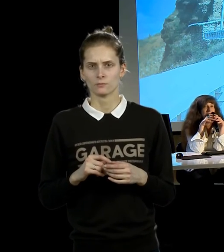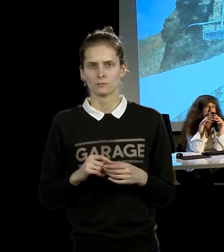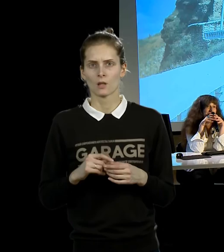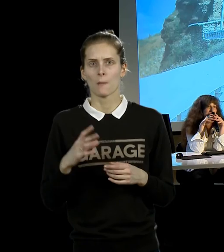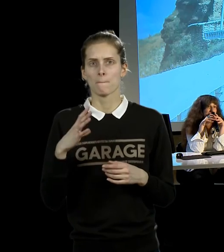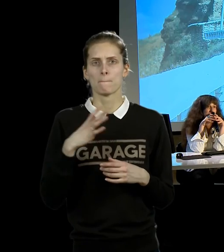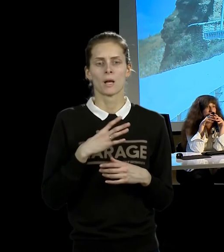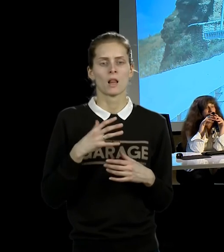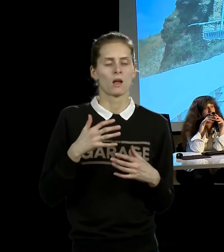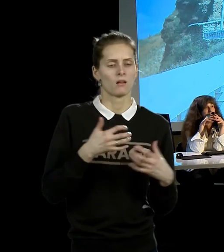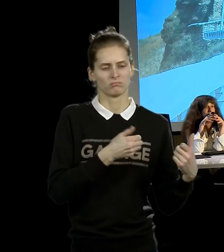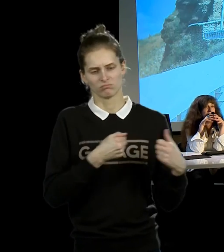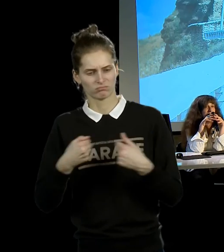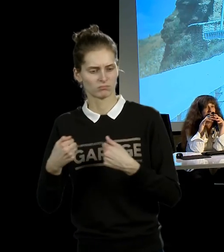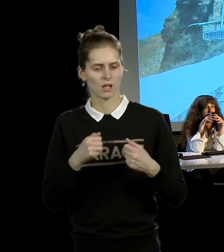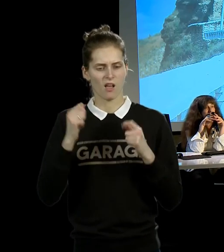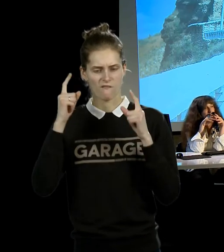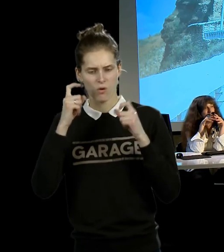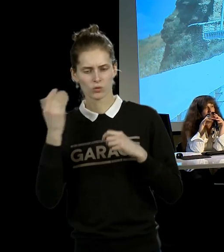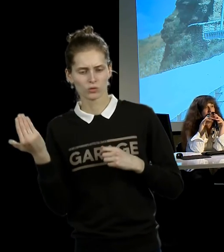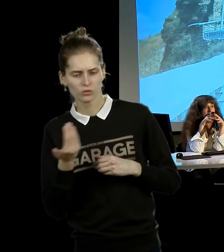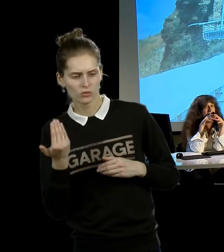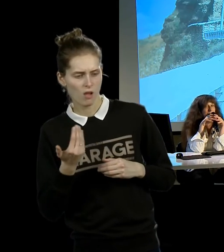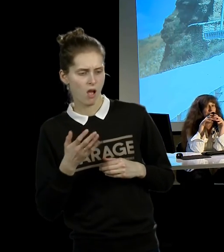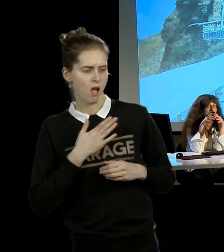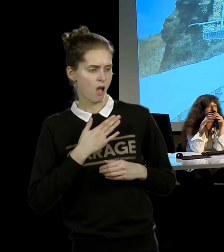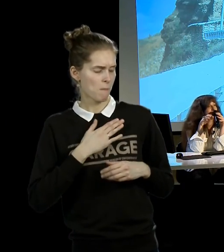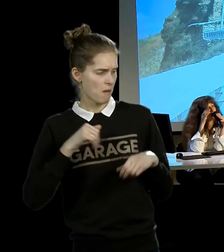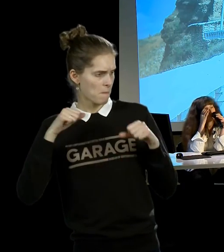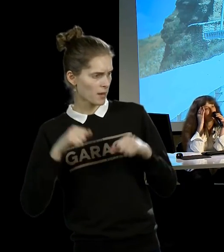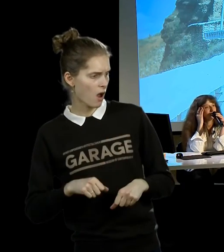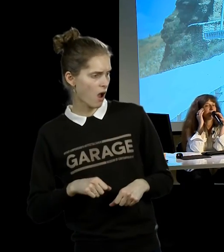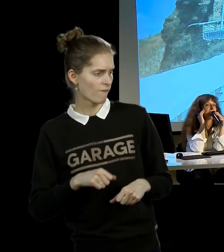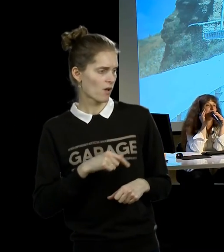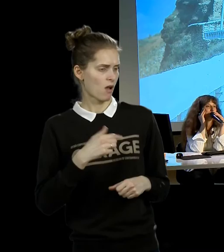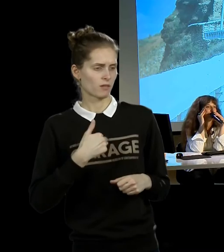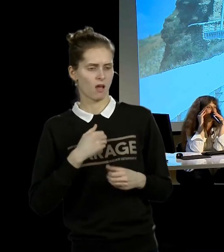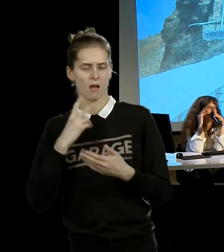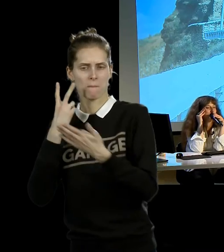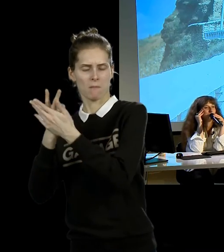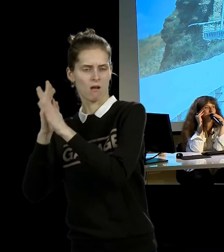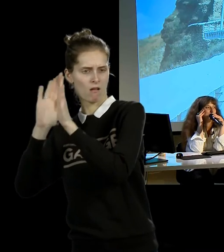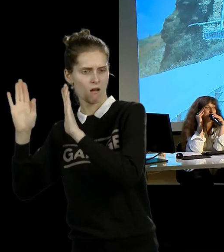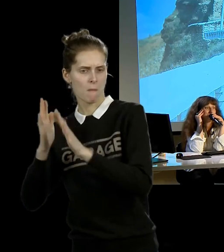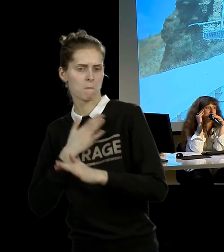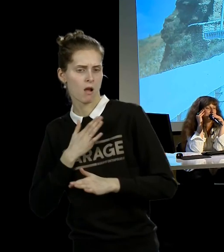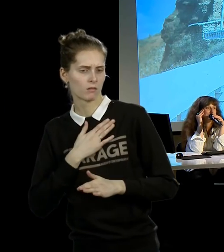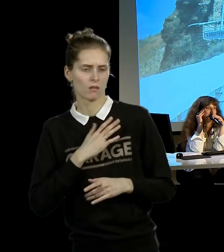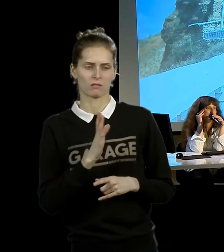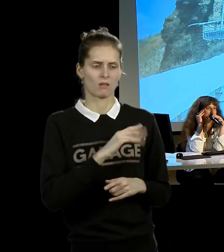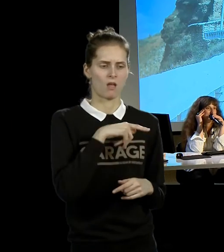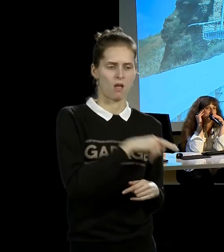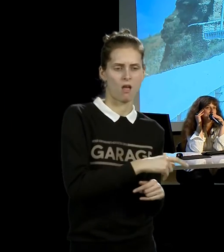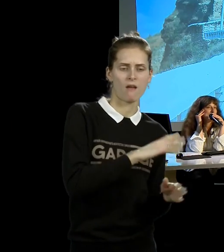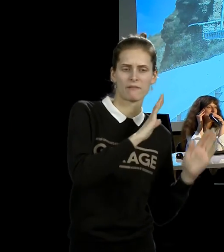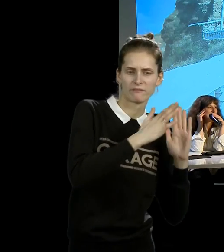принадлежат негативы, кому принадлежат фотографии, у кого авторские права. Кто имеет право их выставлять под своим именем, кто не имеет право их выставлять